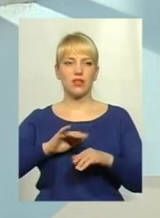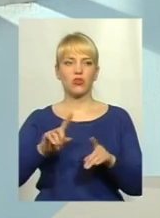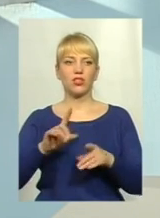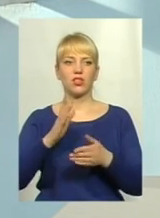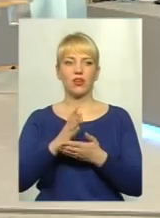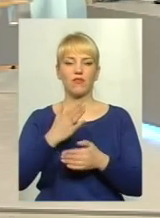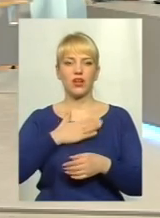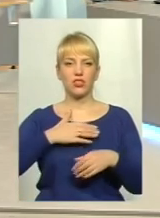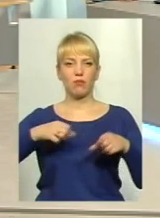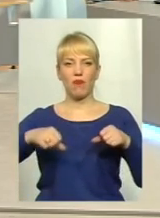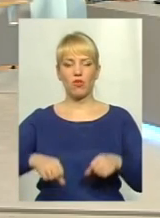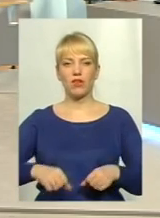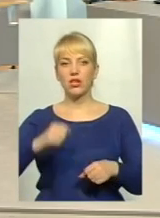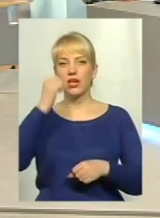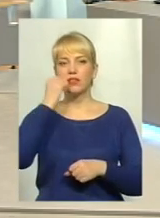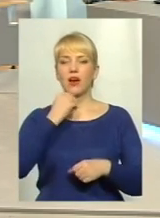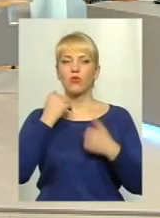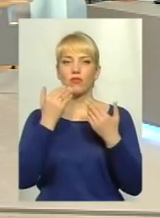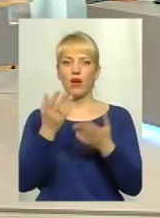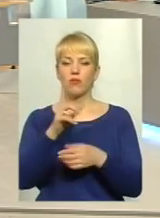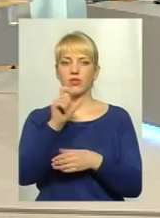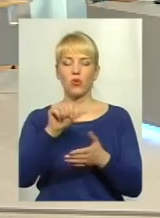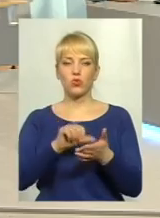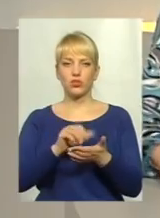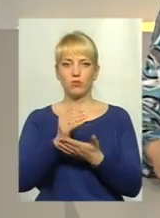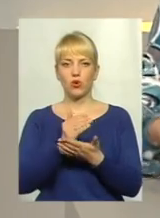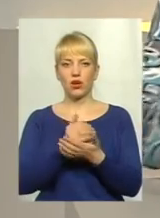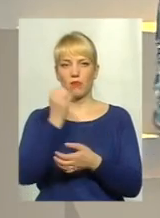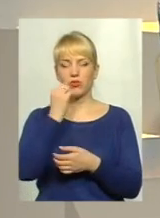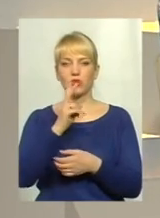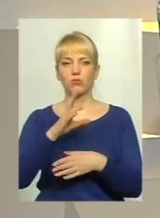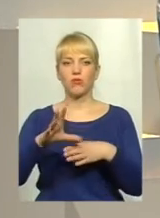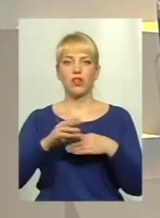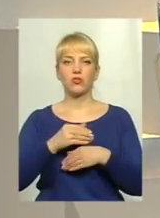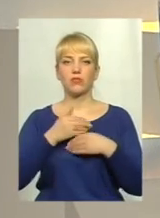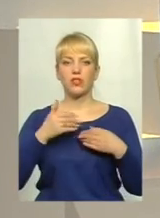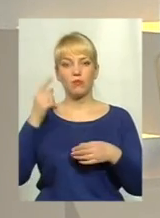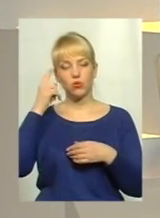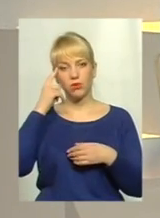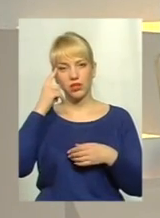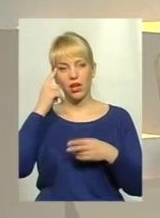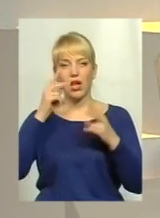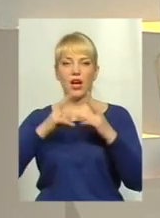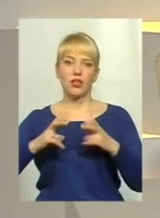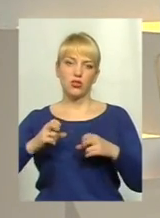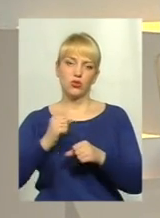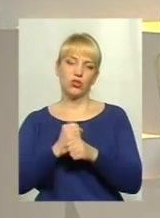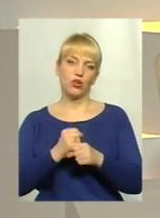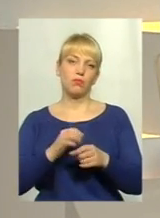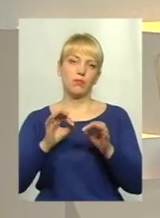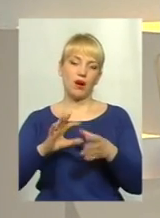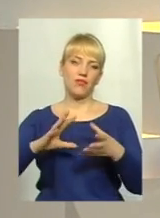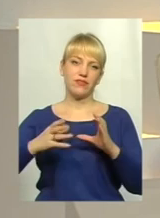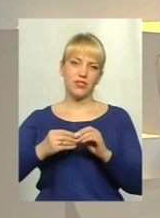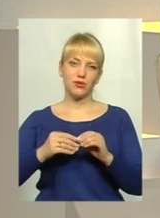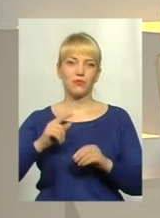повноважень. Що ж, дякую вам за участь у програмі, дякую всім, хто був із нами. Думайте, аналізуйте, робіть правильні